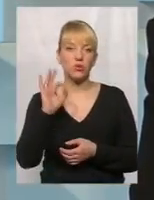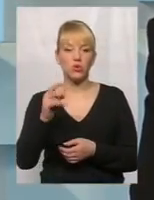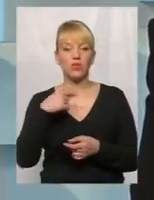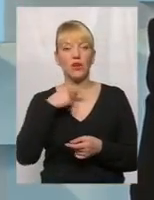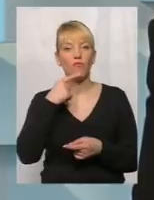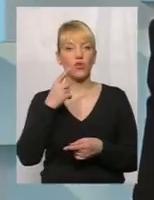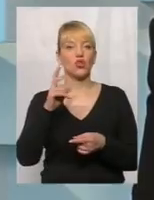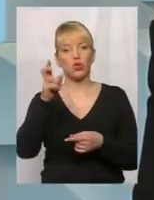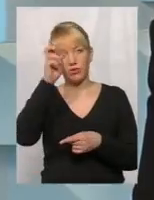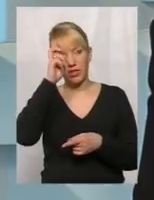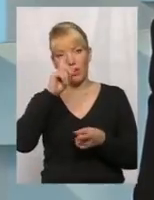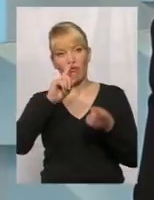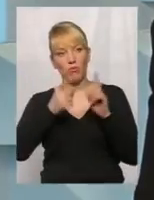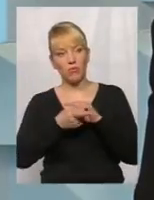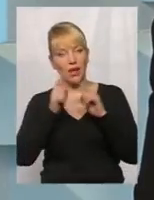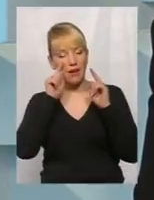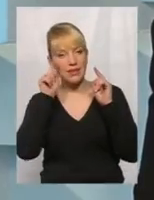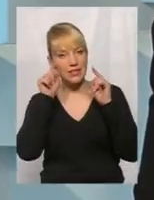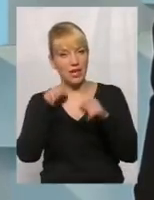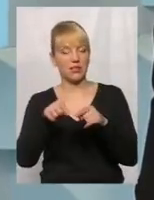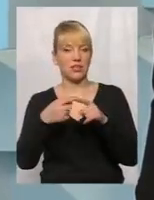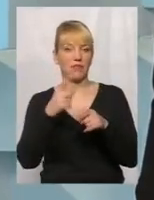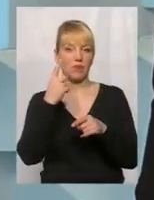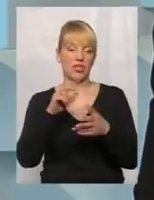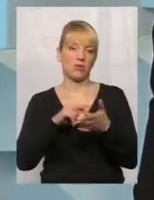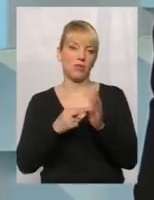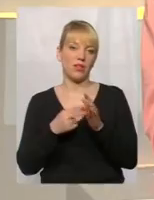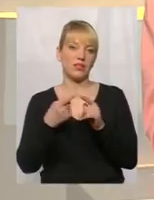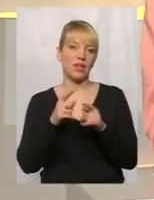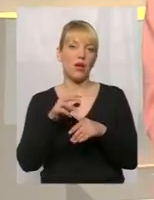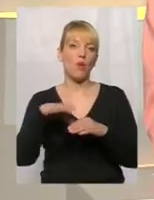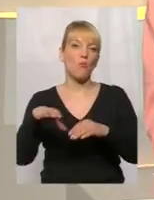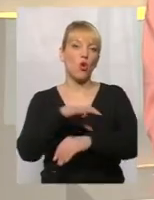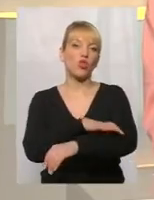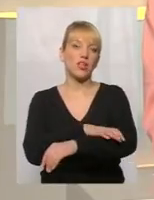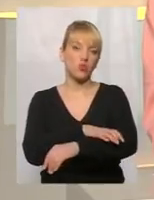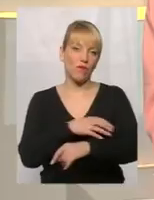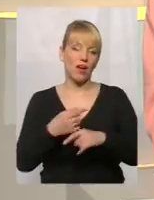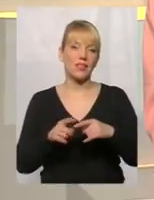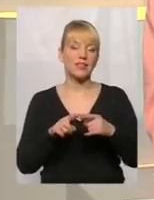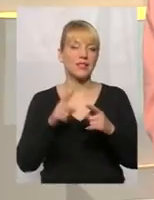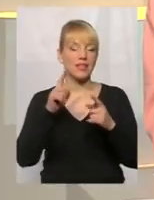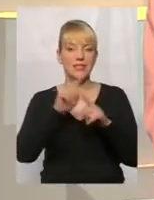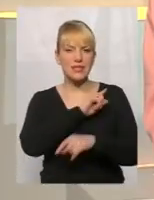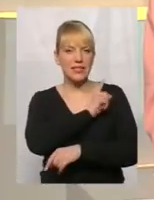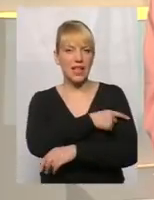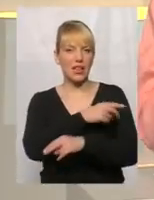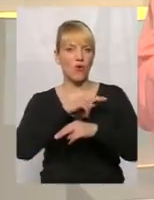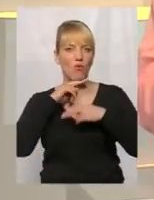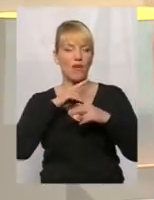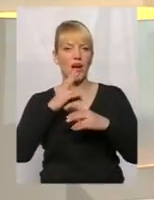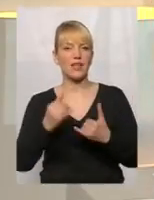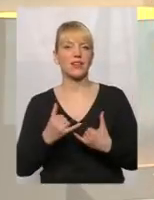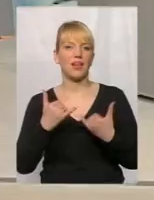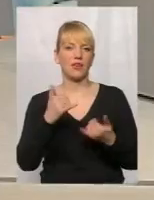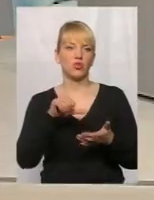помінялись акценти. В першому плані це зараз йде протизування. Особливо сильна увага звертається на учасників...